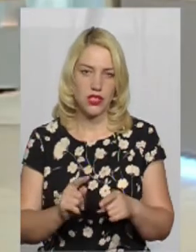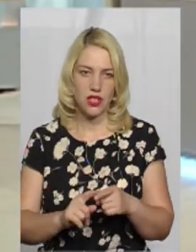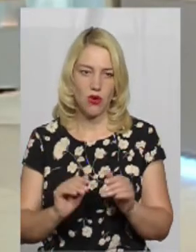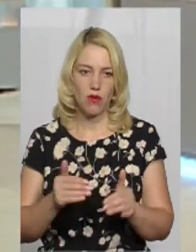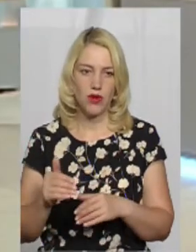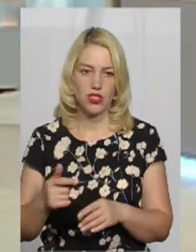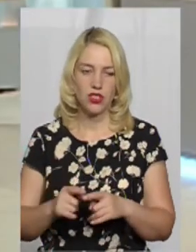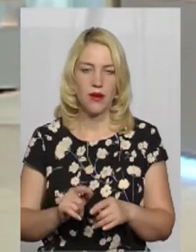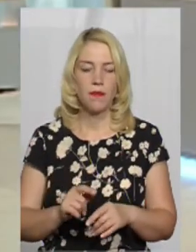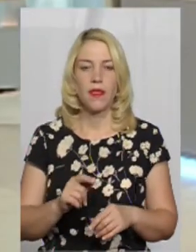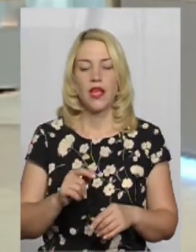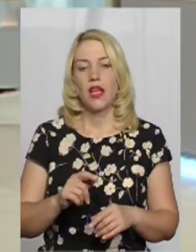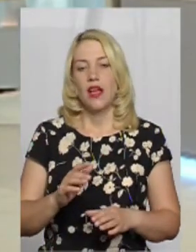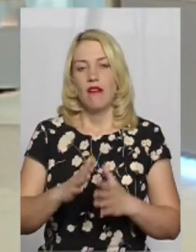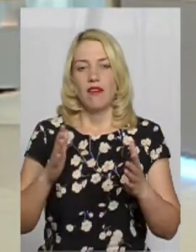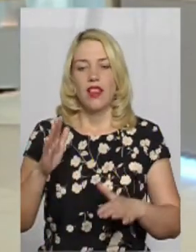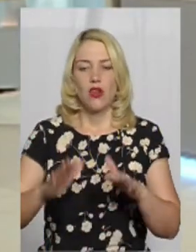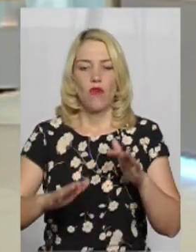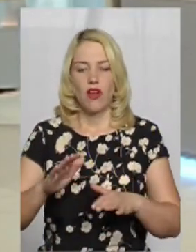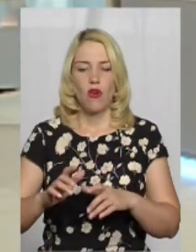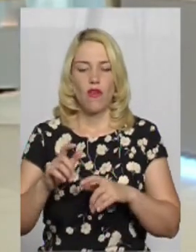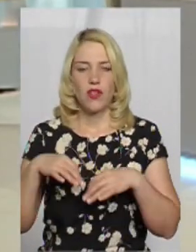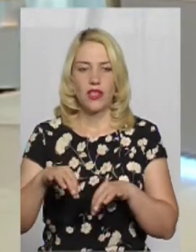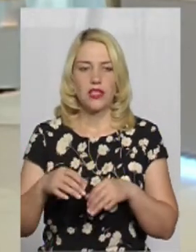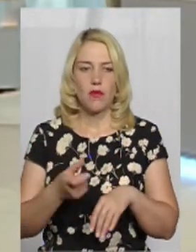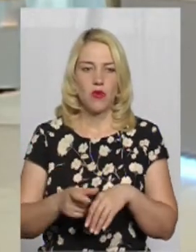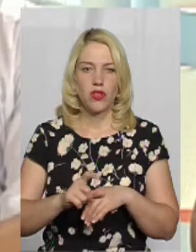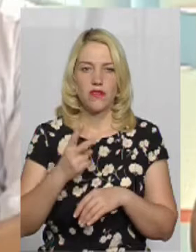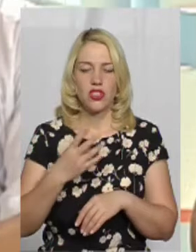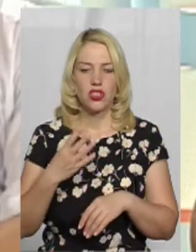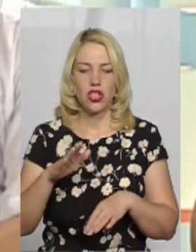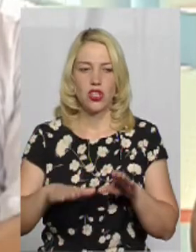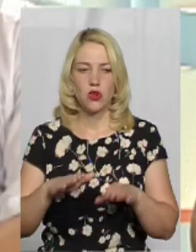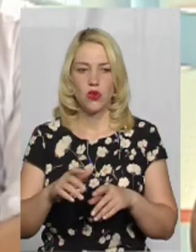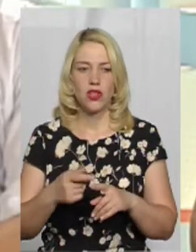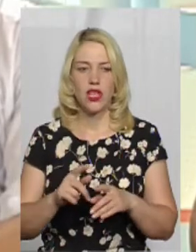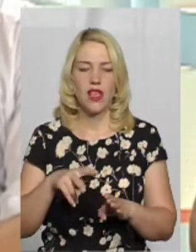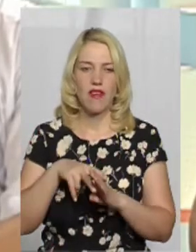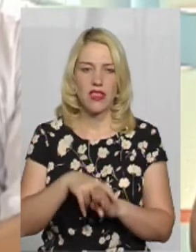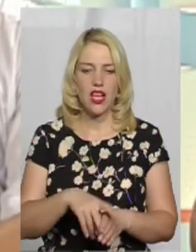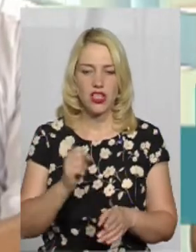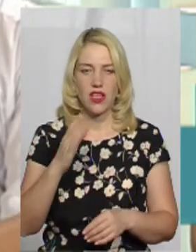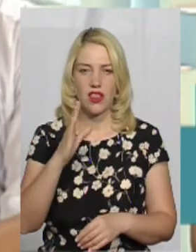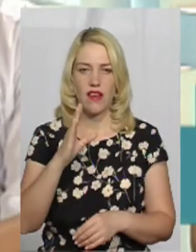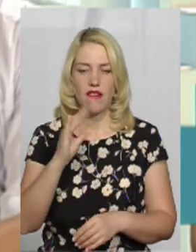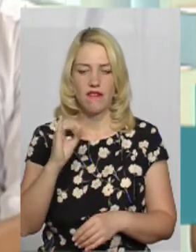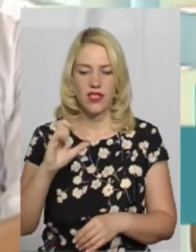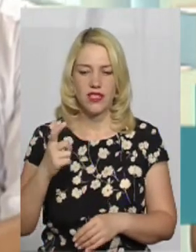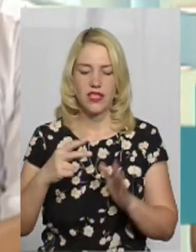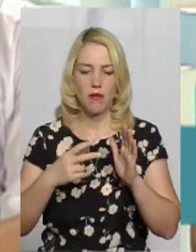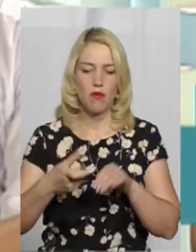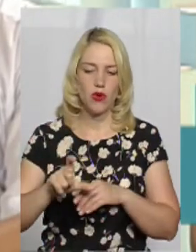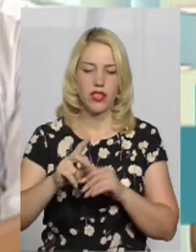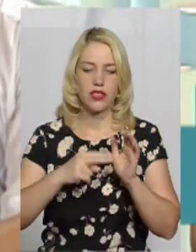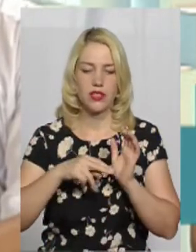великогові транспортні засоби з повною масою понад 24 тонни, навантаженням на вісь понад 7 тонн. В період з 10